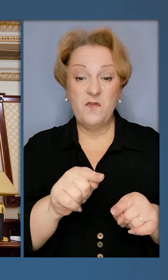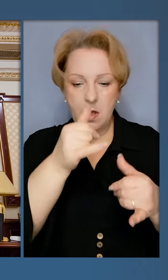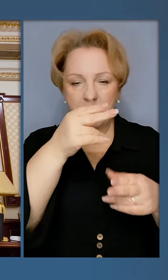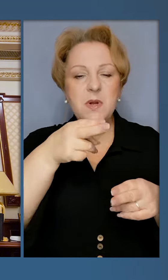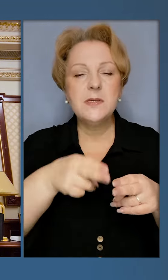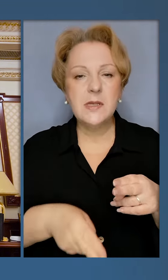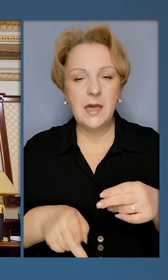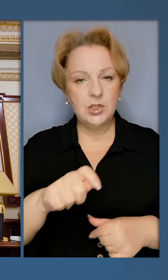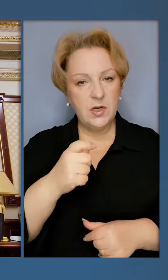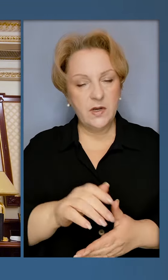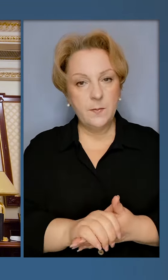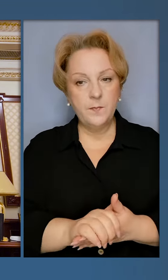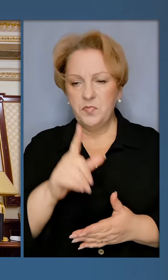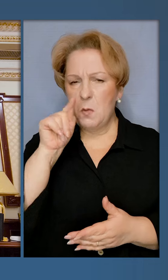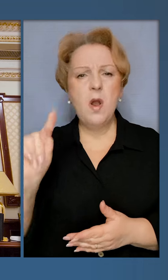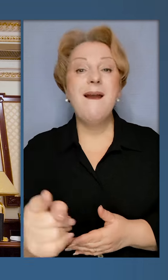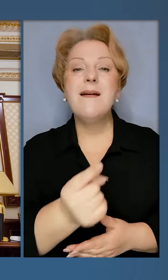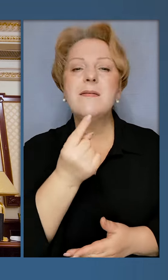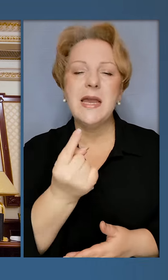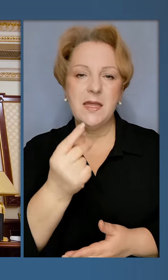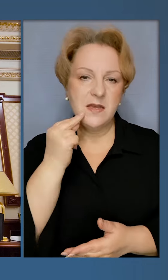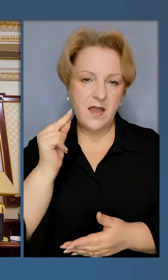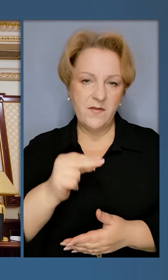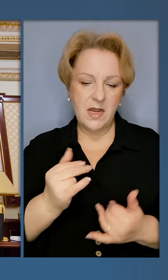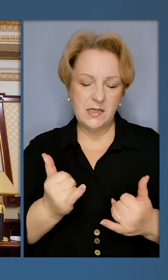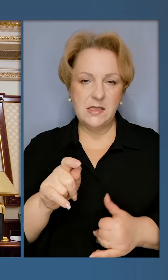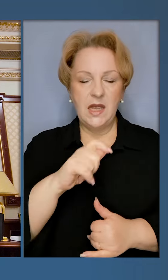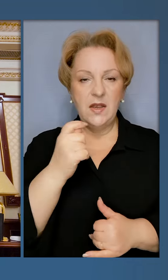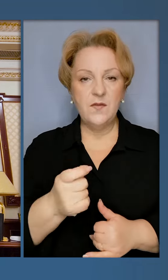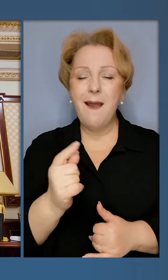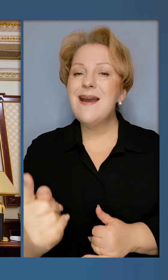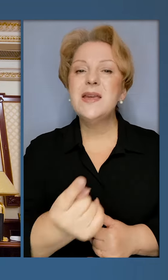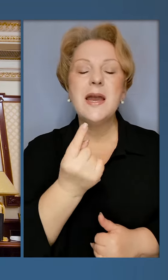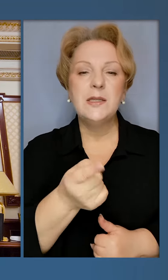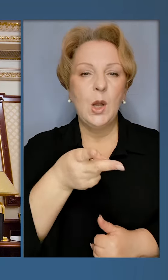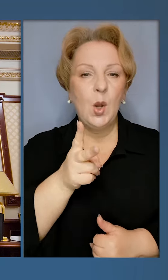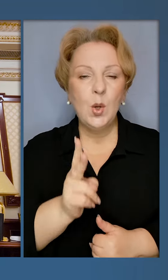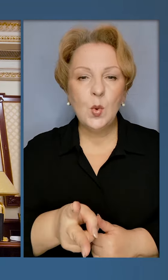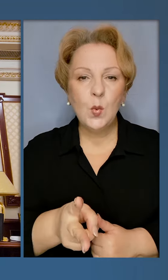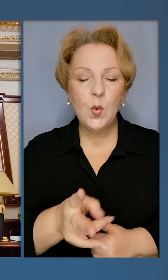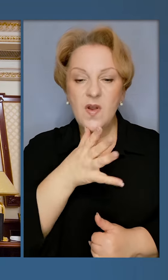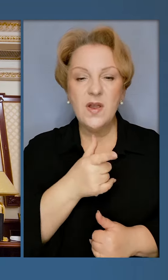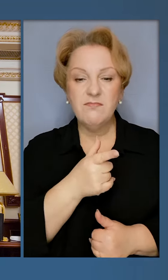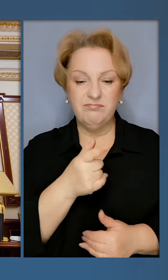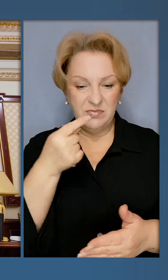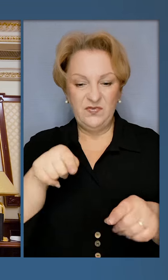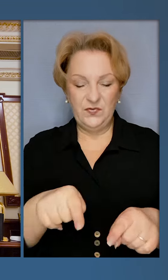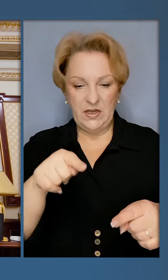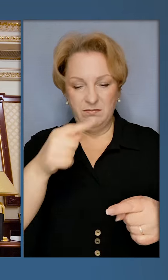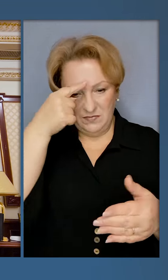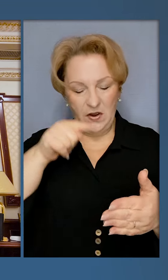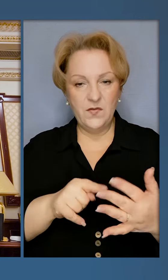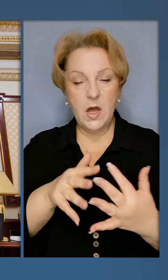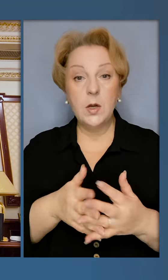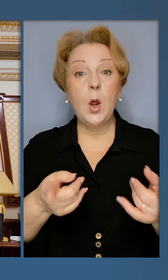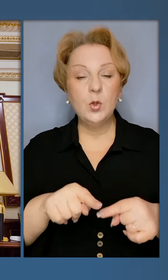зміг закінчити війну. Путін єдиний винуватець цієї війни та єдиний, хто у війну вірить.